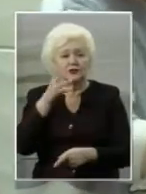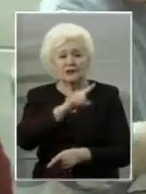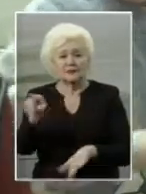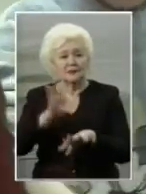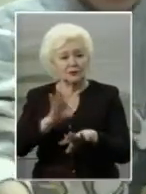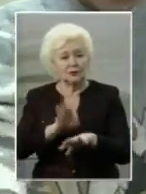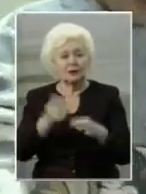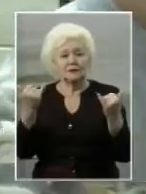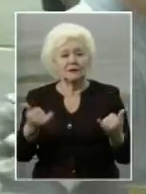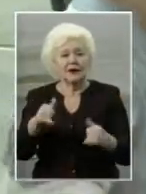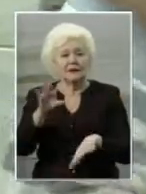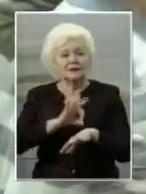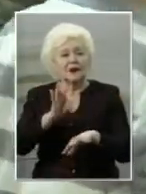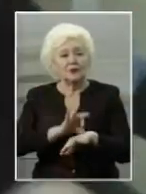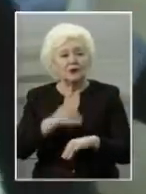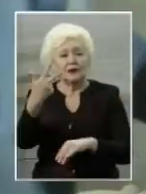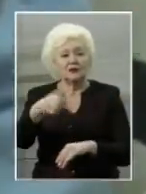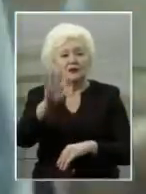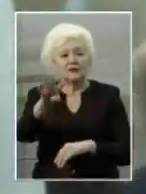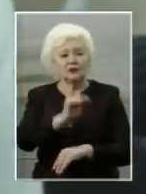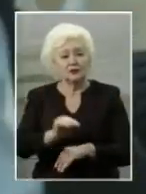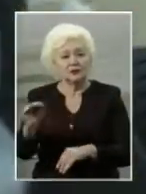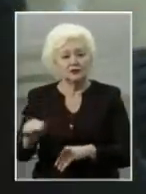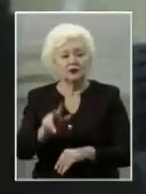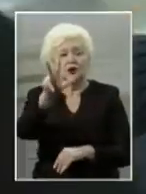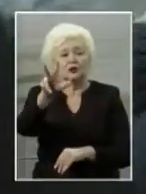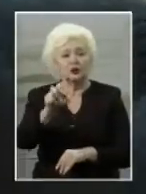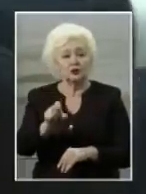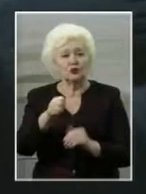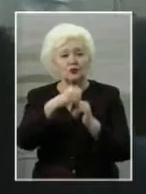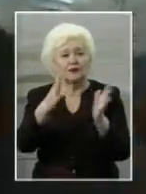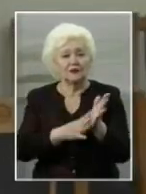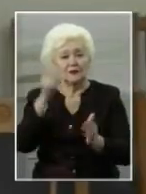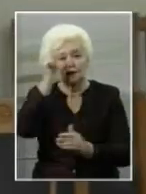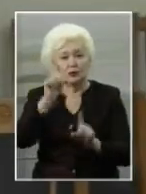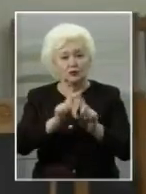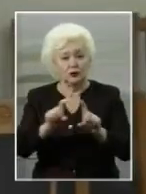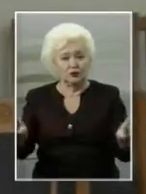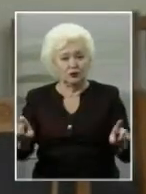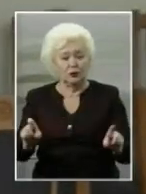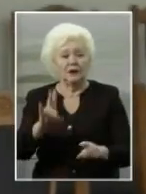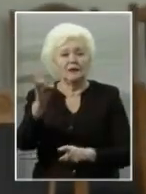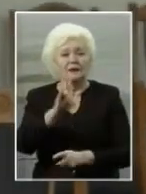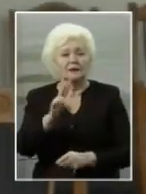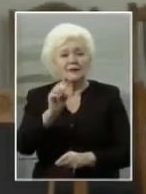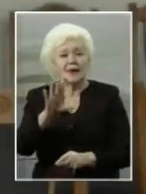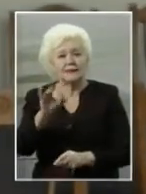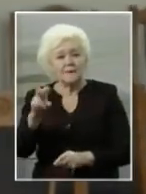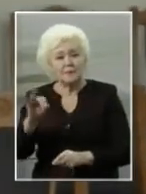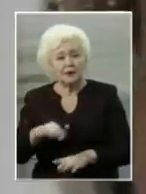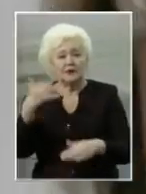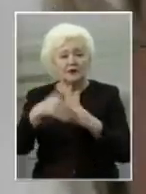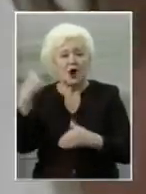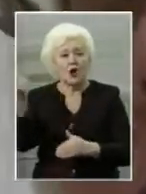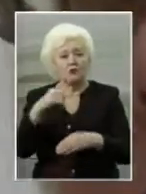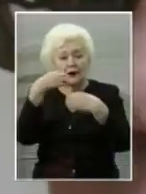хвороби. Зараз на лікарняному 34 дитини з 319 учнів школи. Наталя Єремєєва з Херсонського